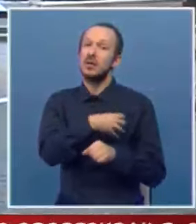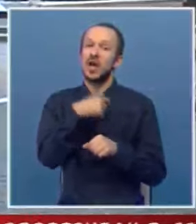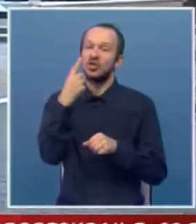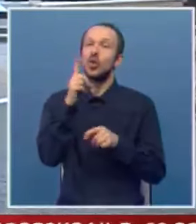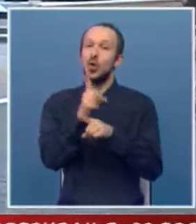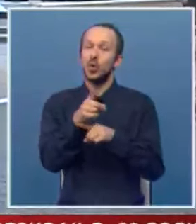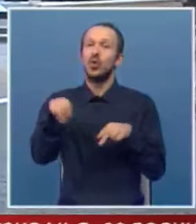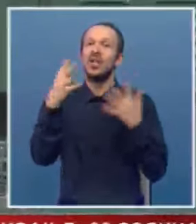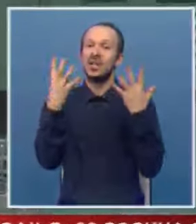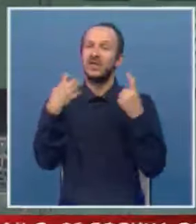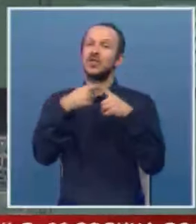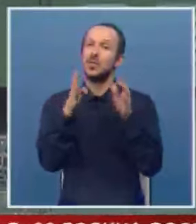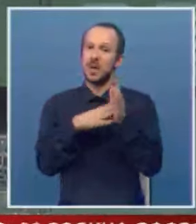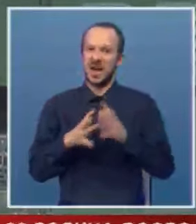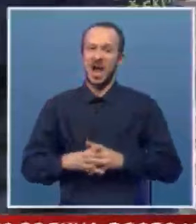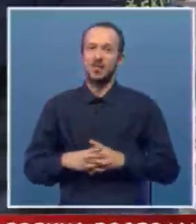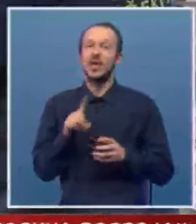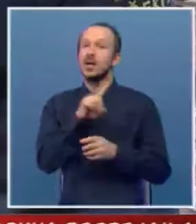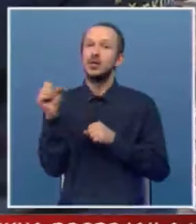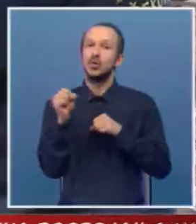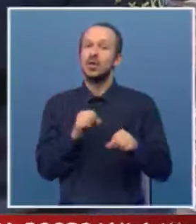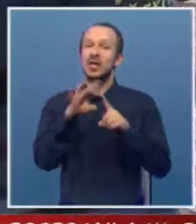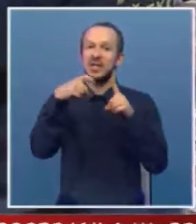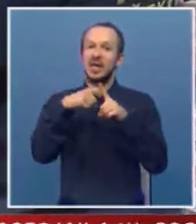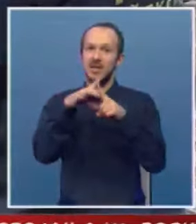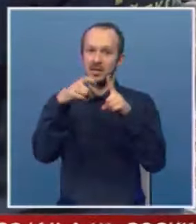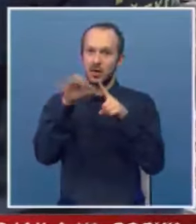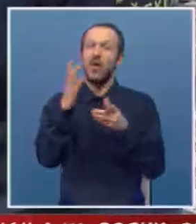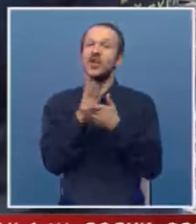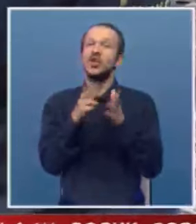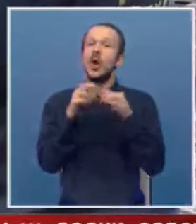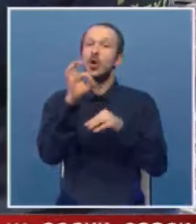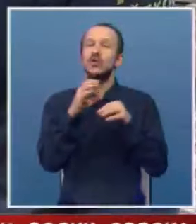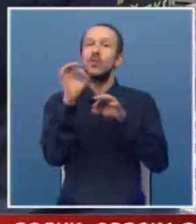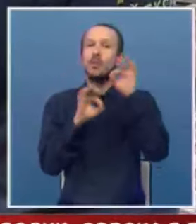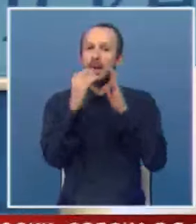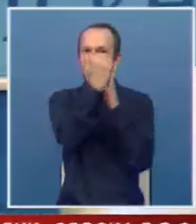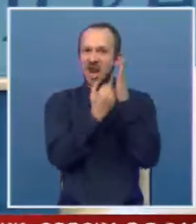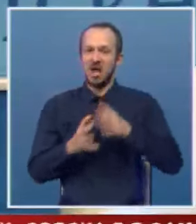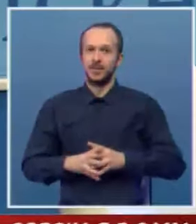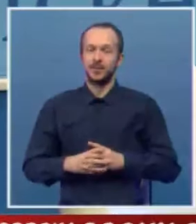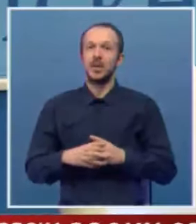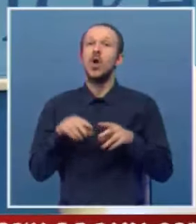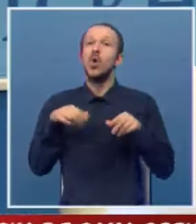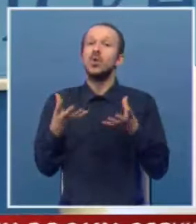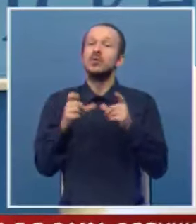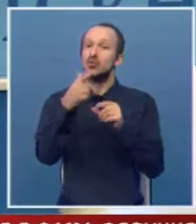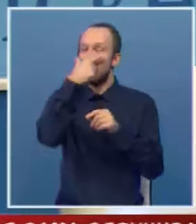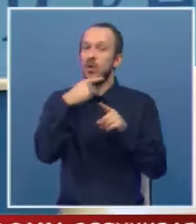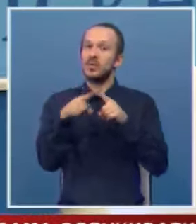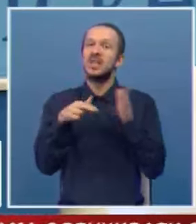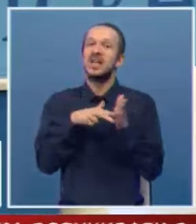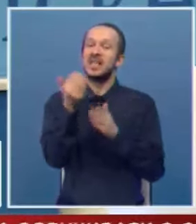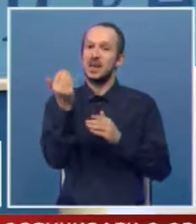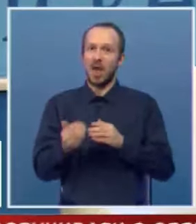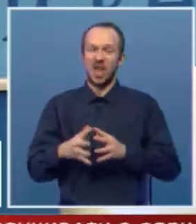da odluku da bude 900 maraka nisu donijeli tek tako, već na osnovu određenih parametara. Uzmejući u obzir kretanje